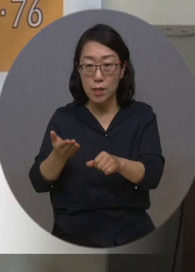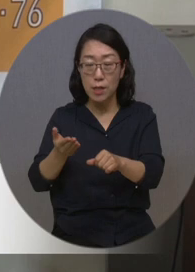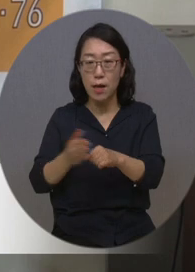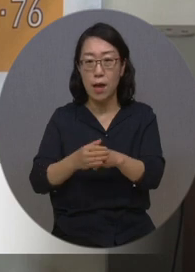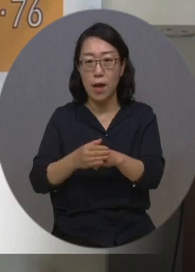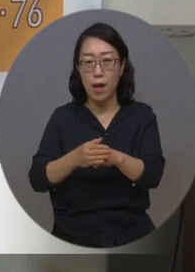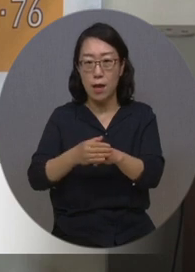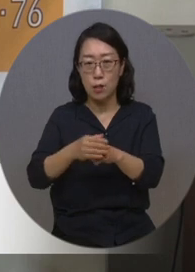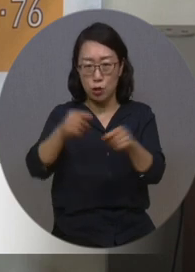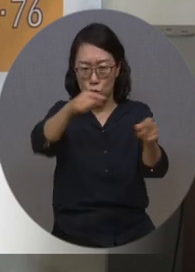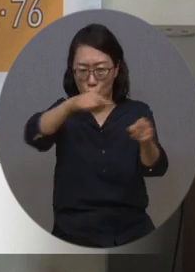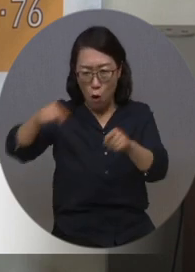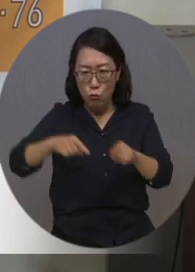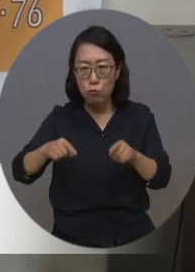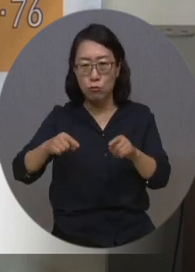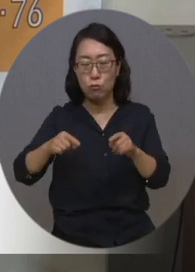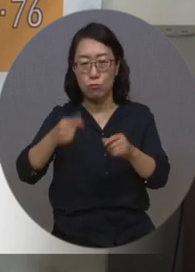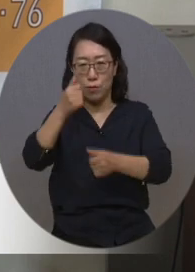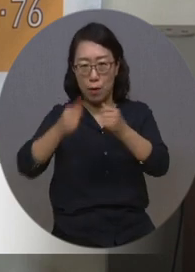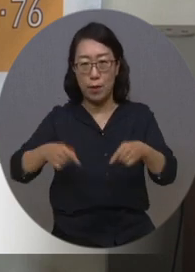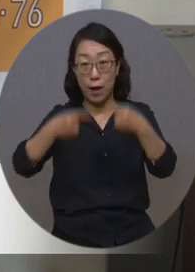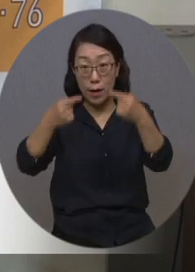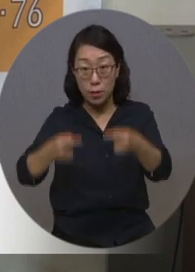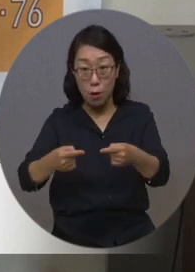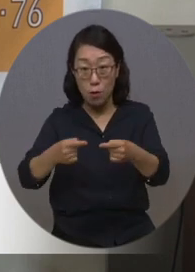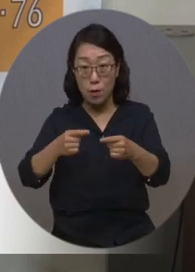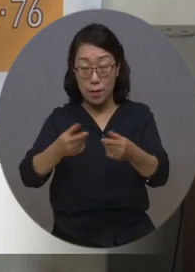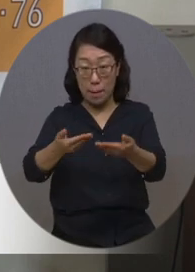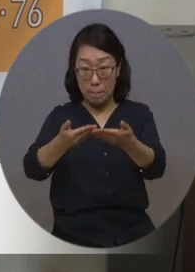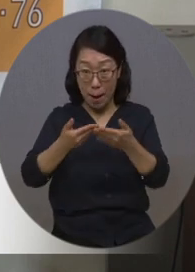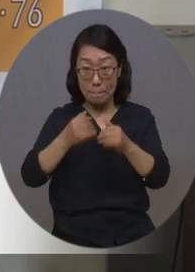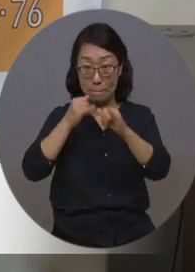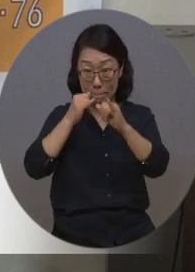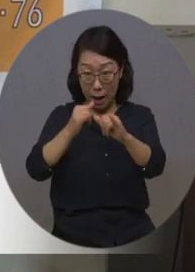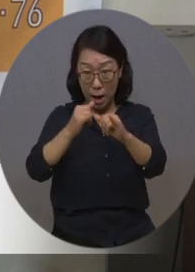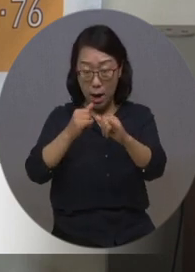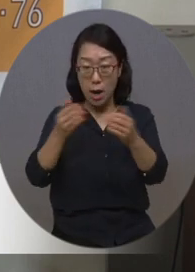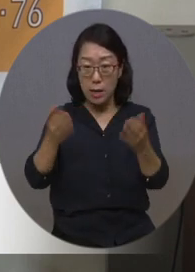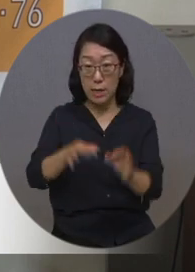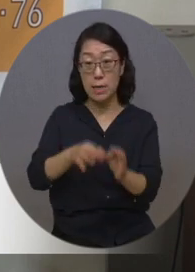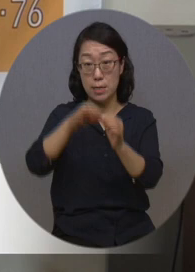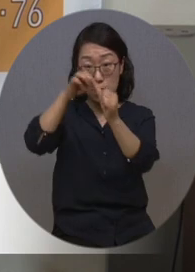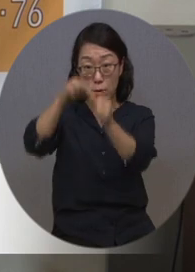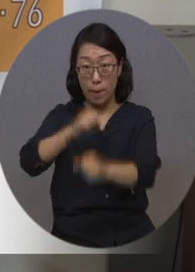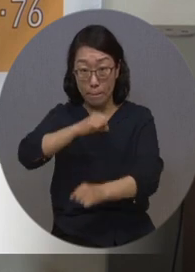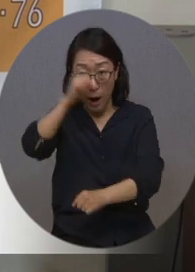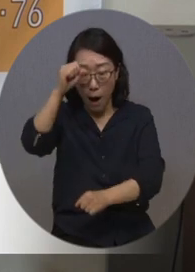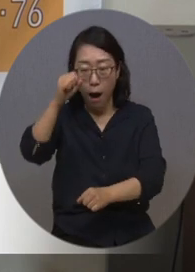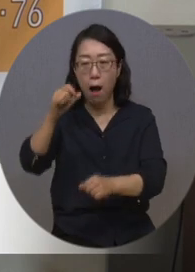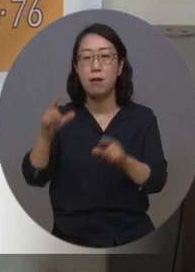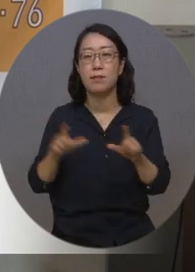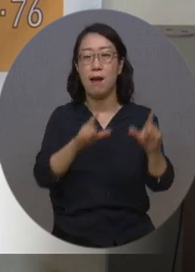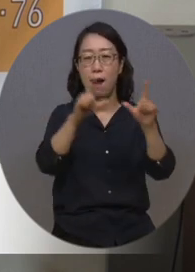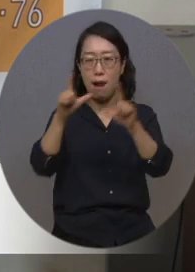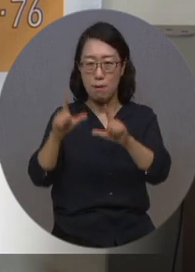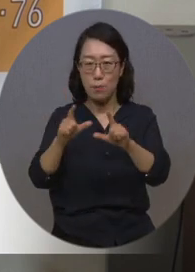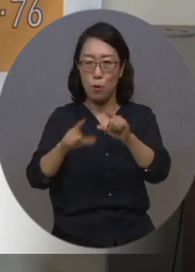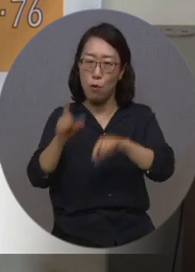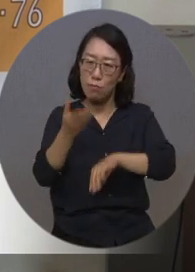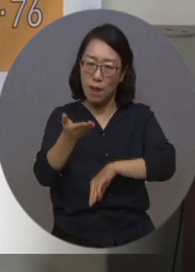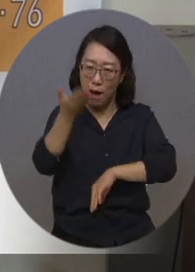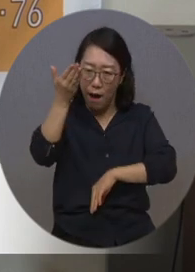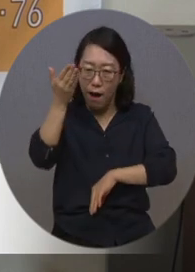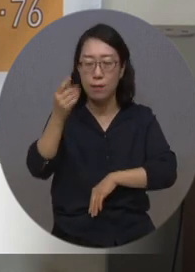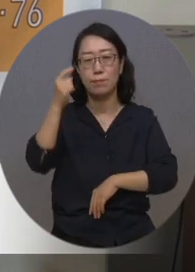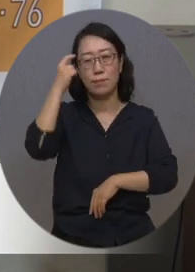나가서도 금상을 타서 취업도 되고 그랬을 때 우리들이 삶의 질이 좋아지지 않을까 하는